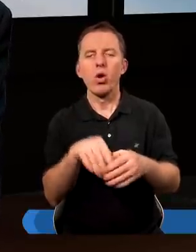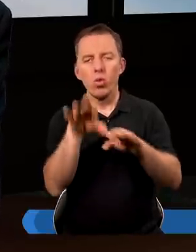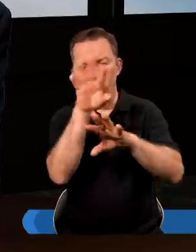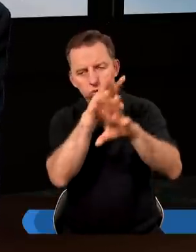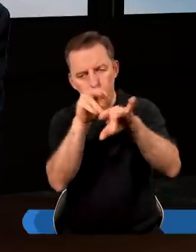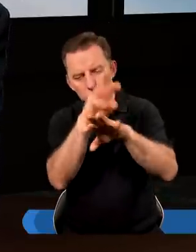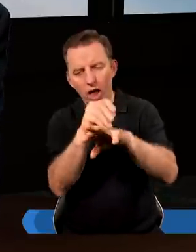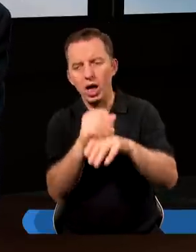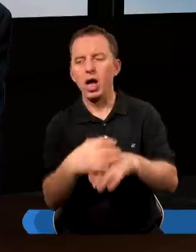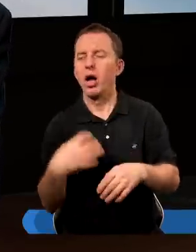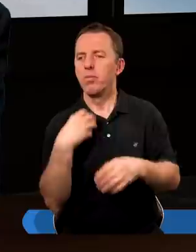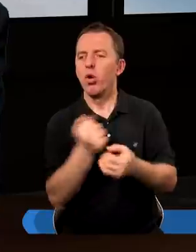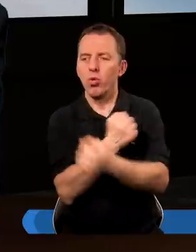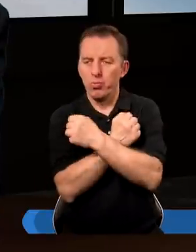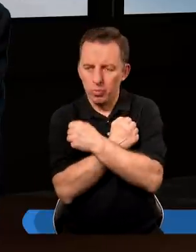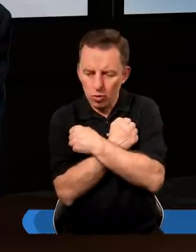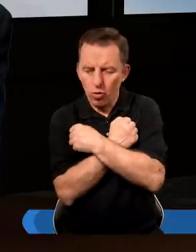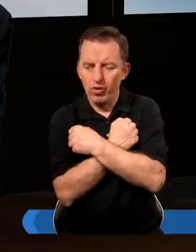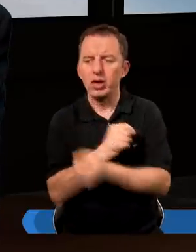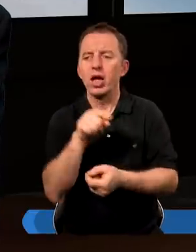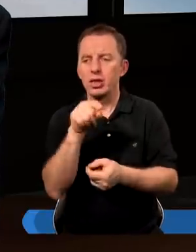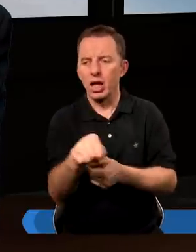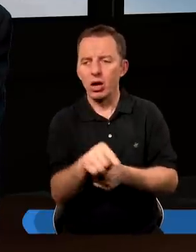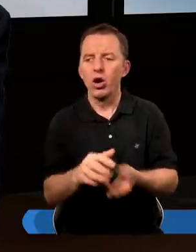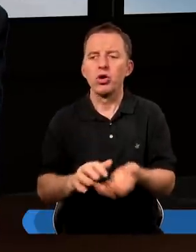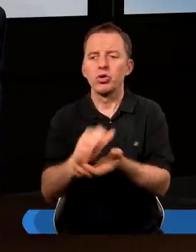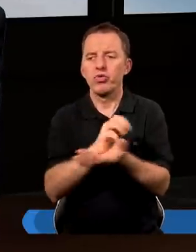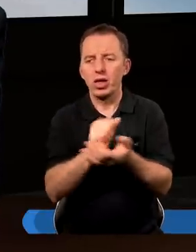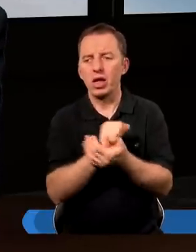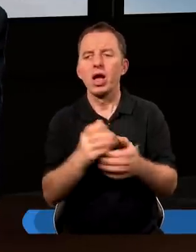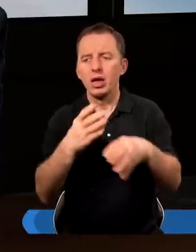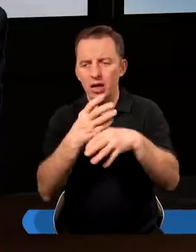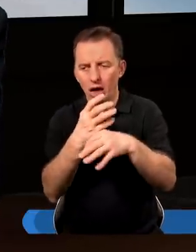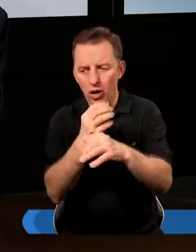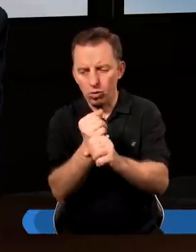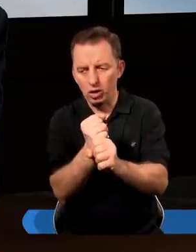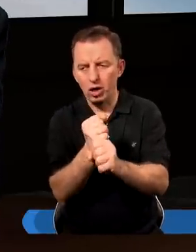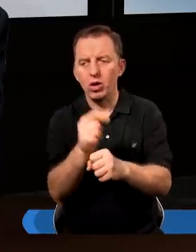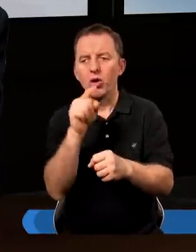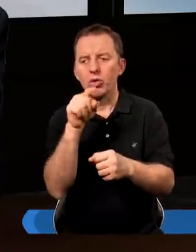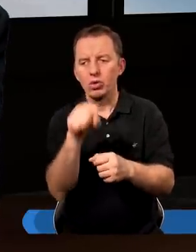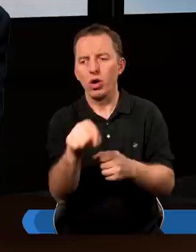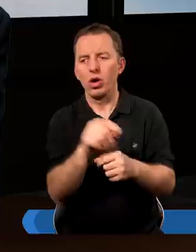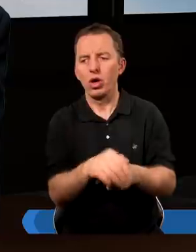łuda bogactwa i umiłowanie tego świata zagłaszają to